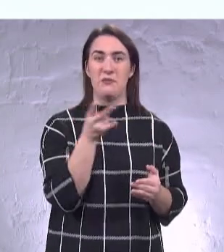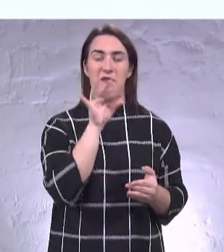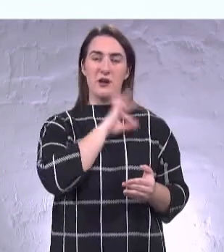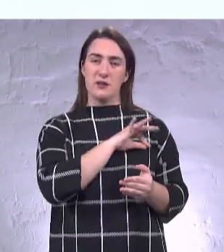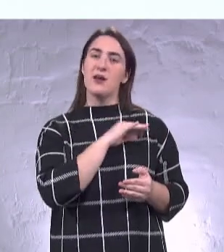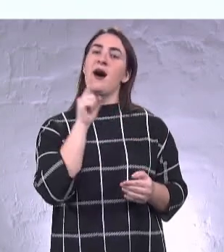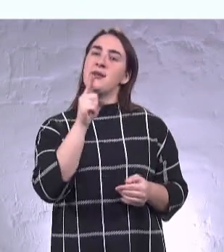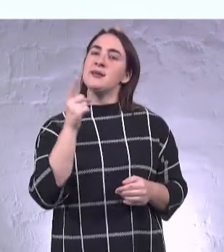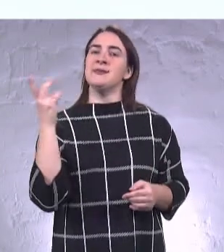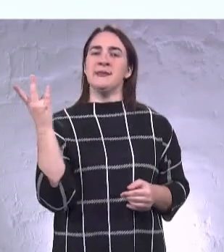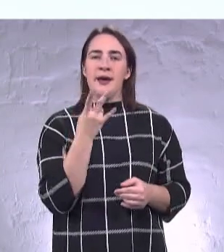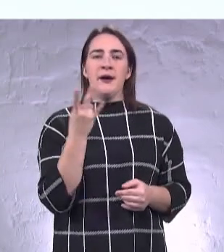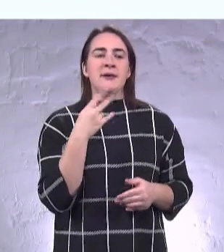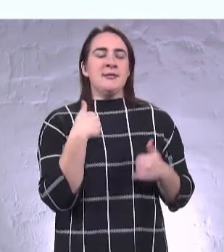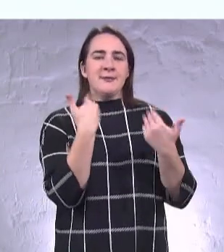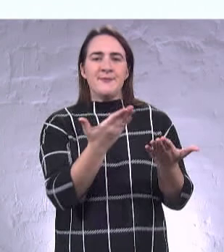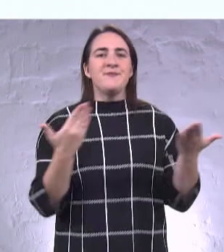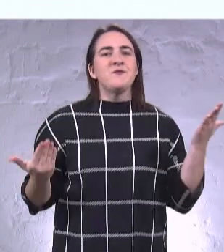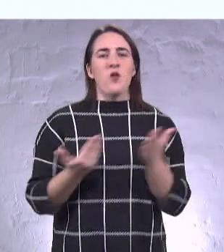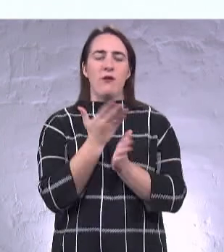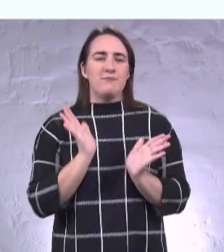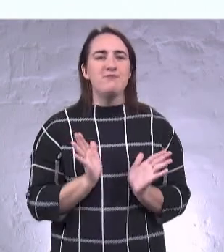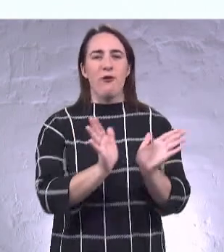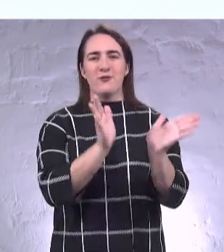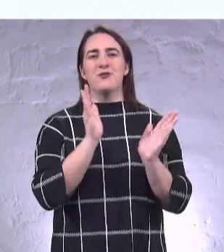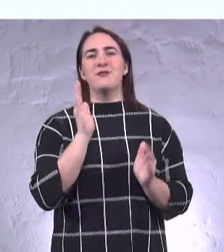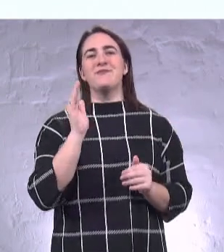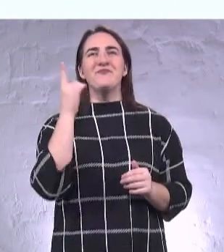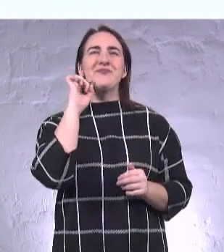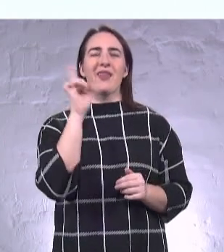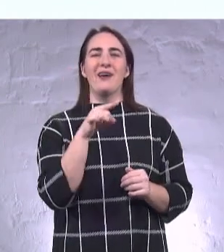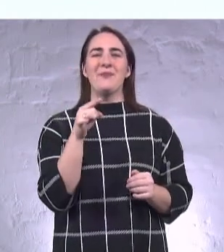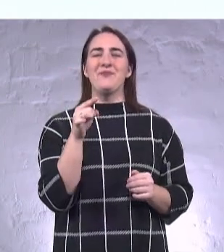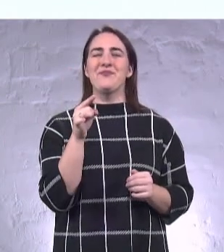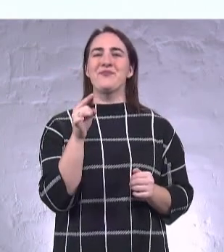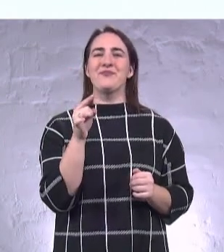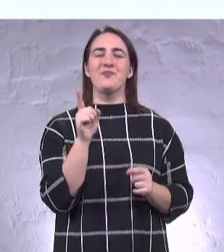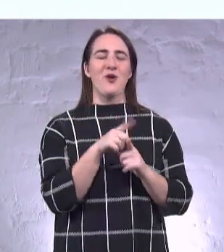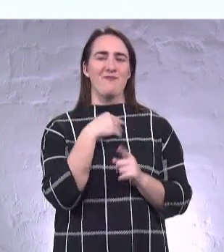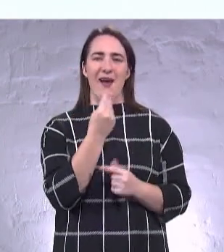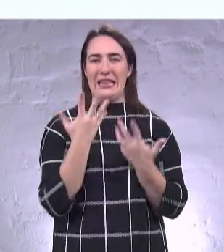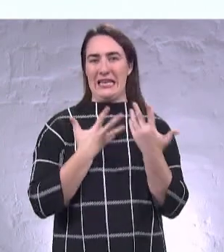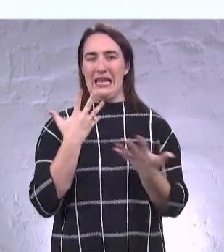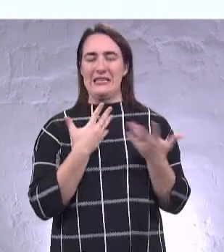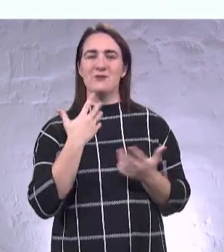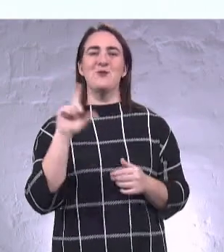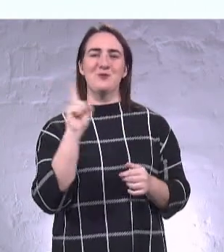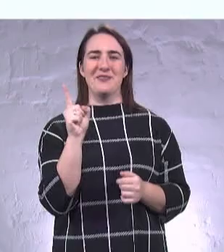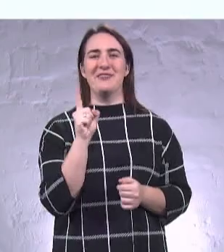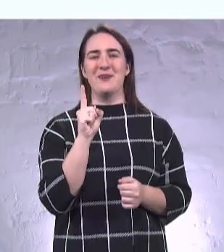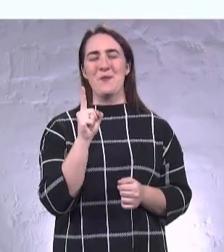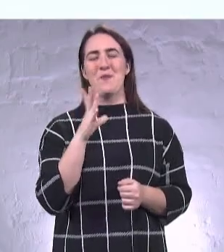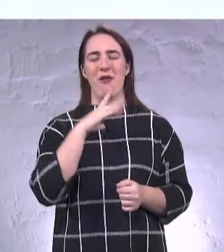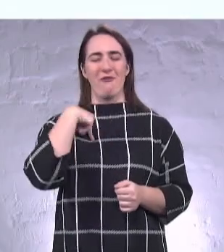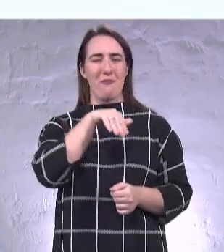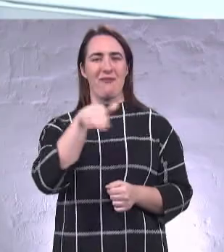але їм треба дати новий поштовх і, знаєте, продати адреналіну для того, щоб була впевнена